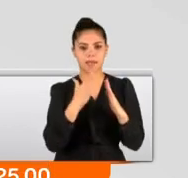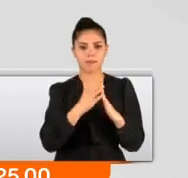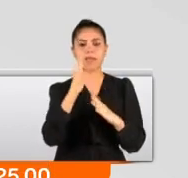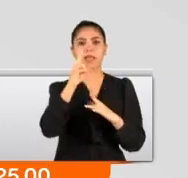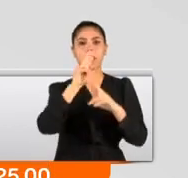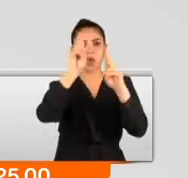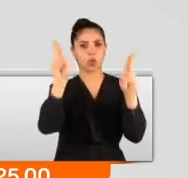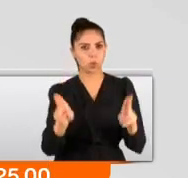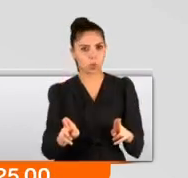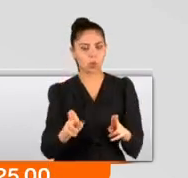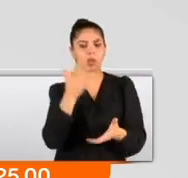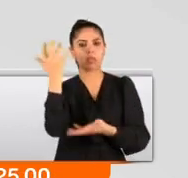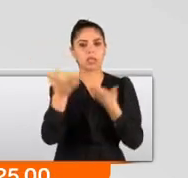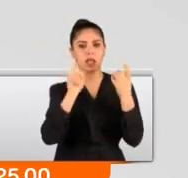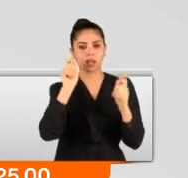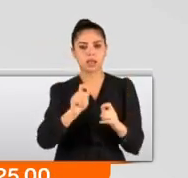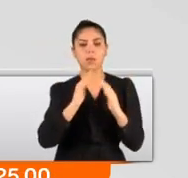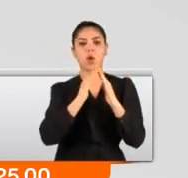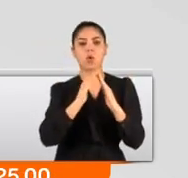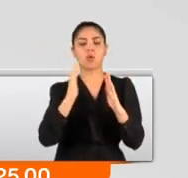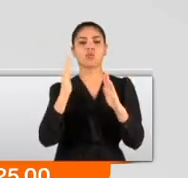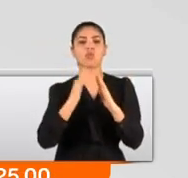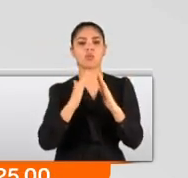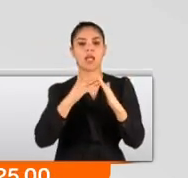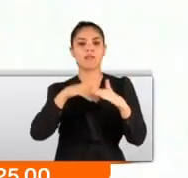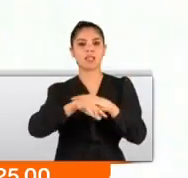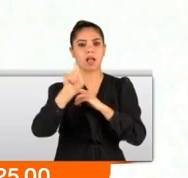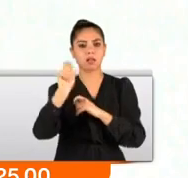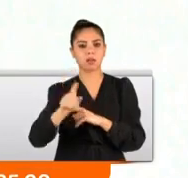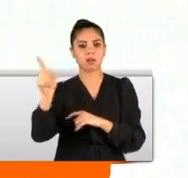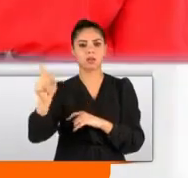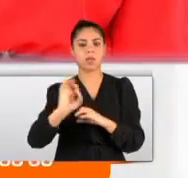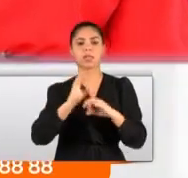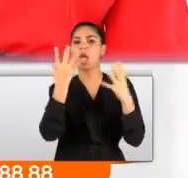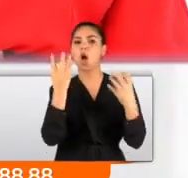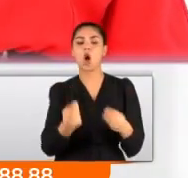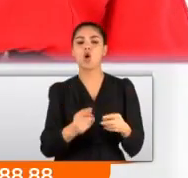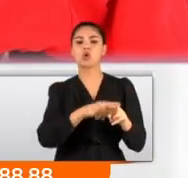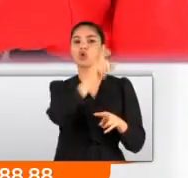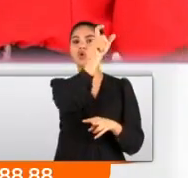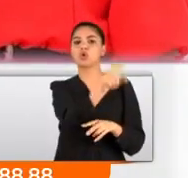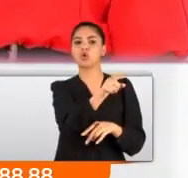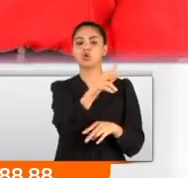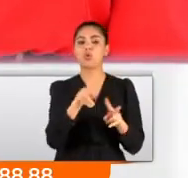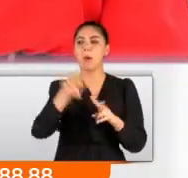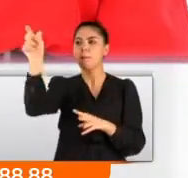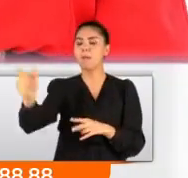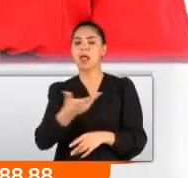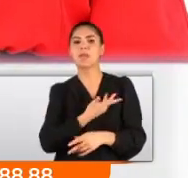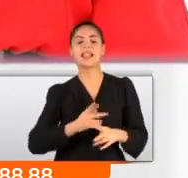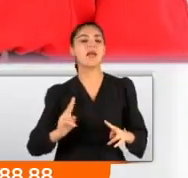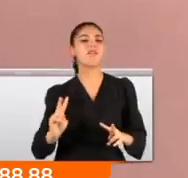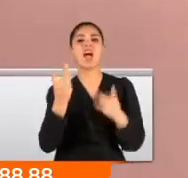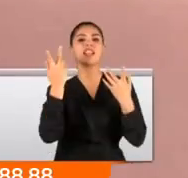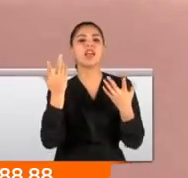dükkanımızı yakarak komşumuzun evi var. Oraya saklanıyor. Ne oldu da Yusuf? Meryem'i sevmekten